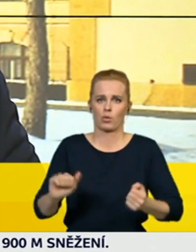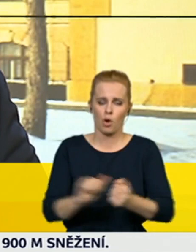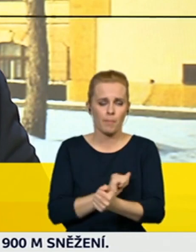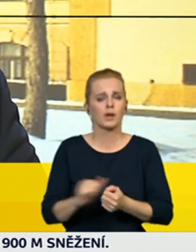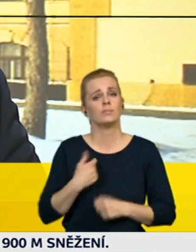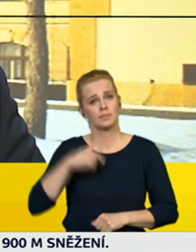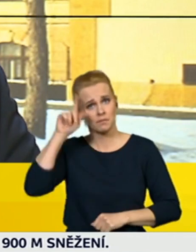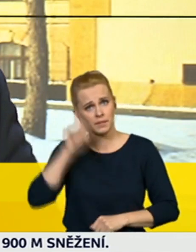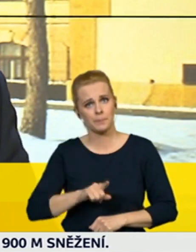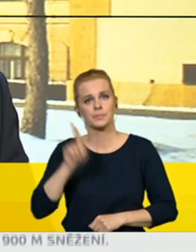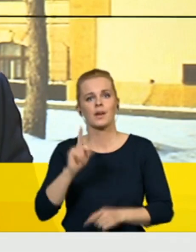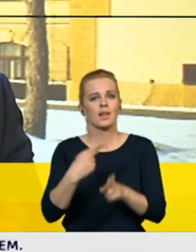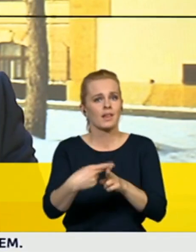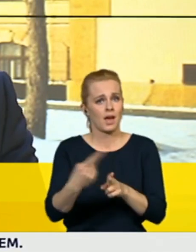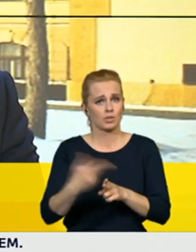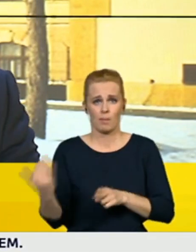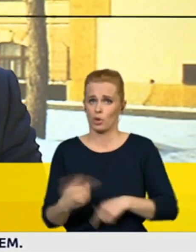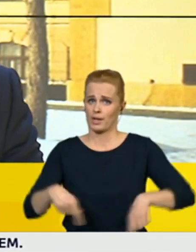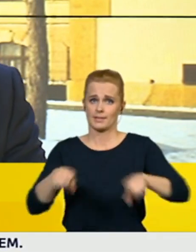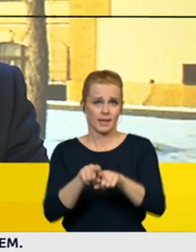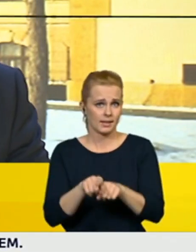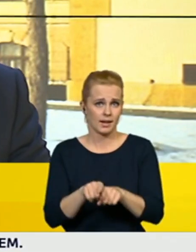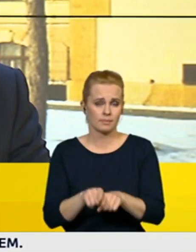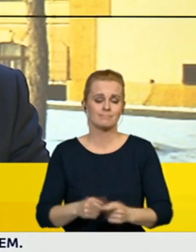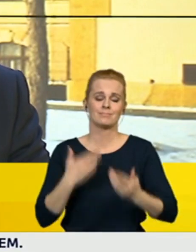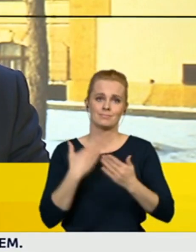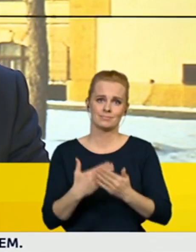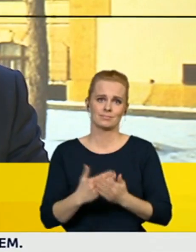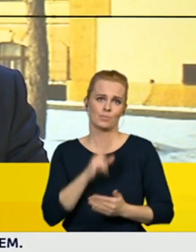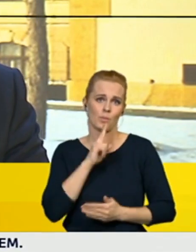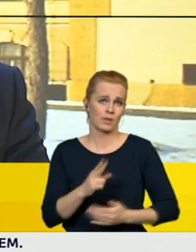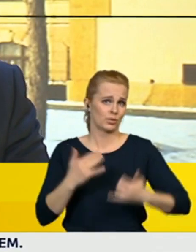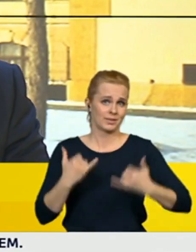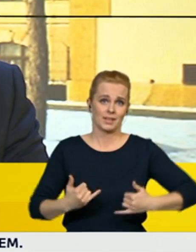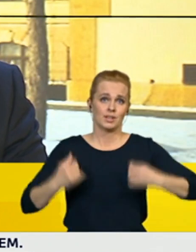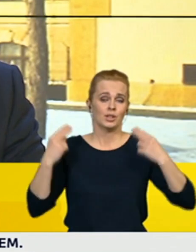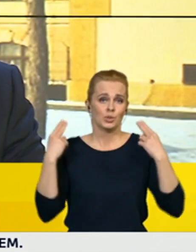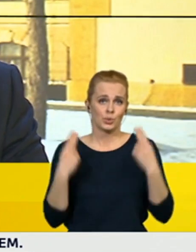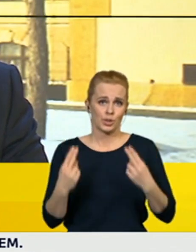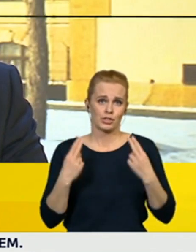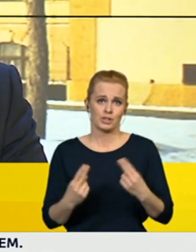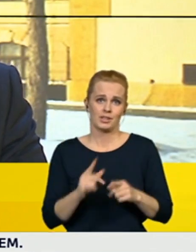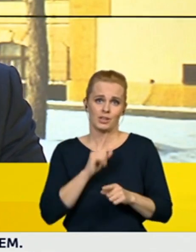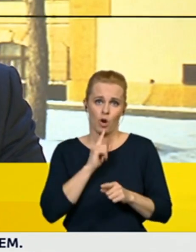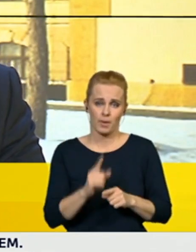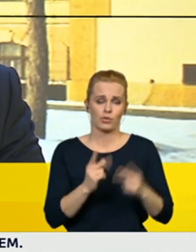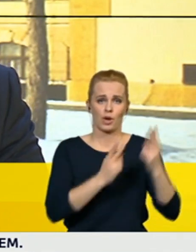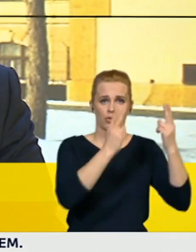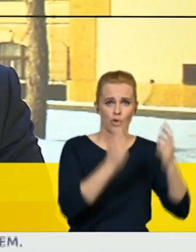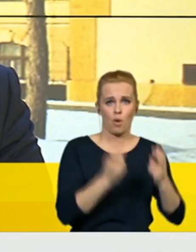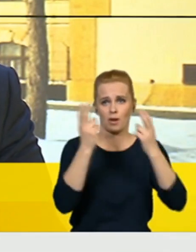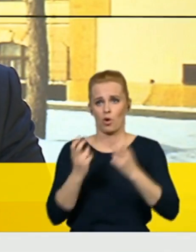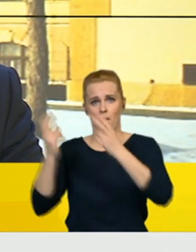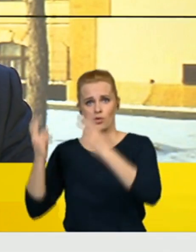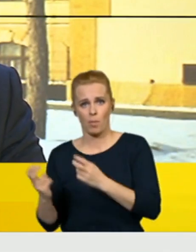ona tá léčba je pořád stejná do doby, než se ukáže, nebo než se podaří populaci maximálně